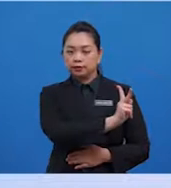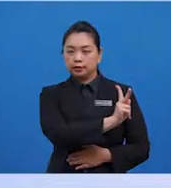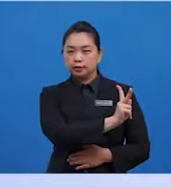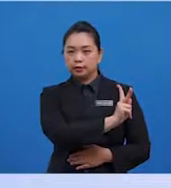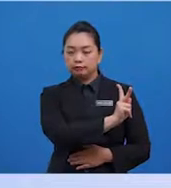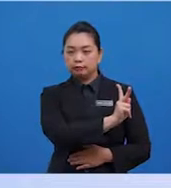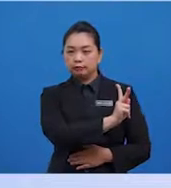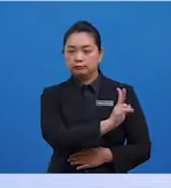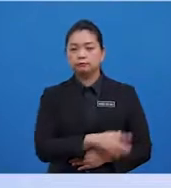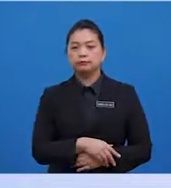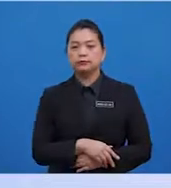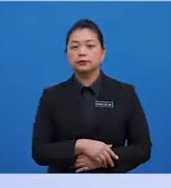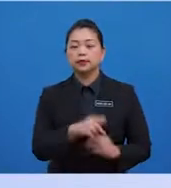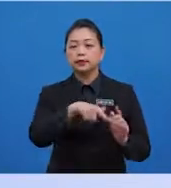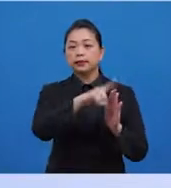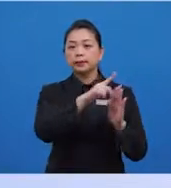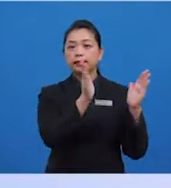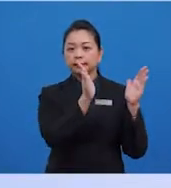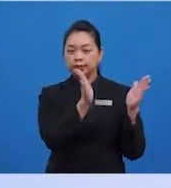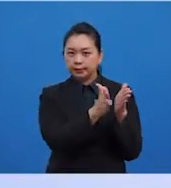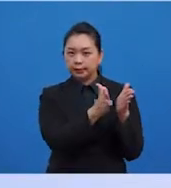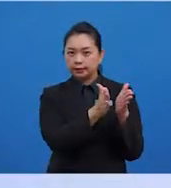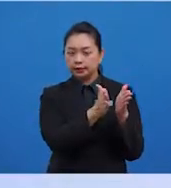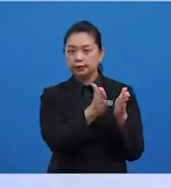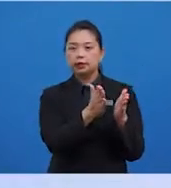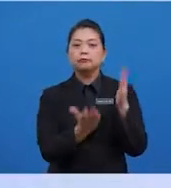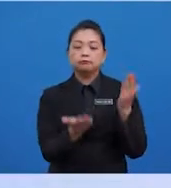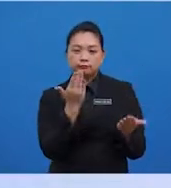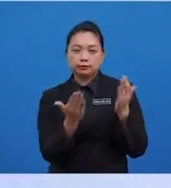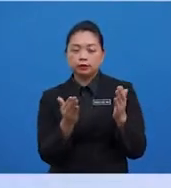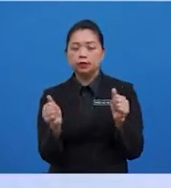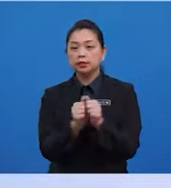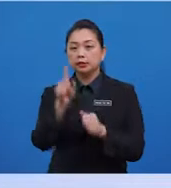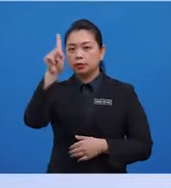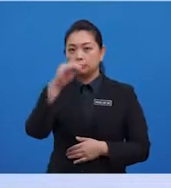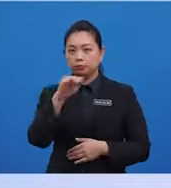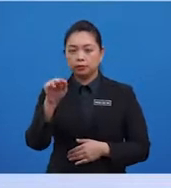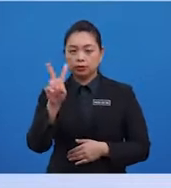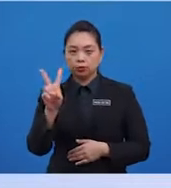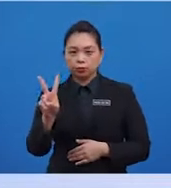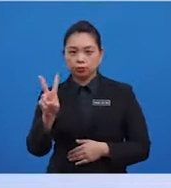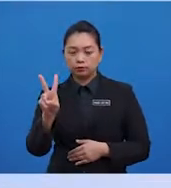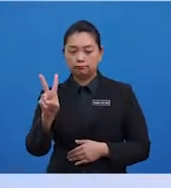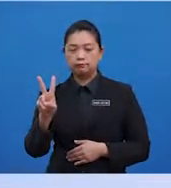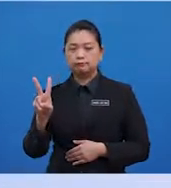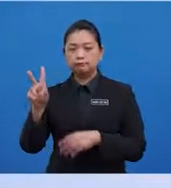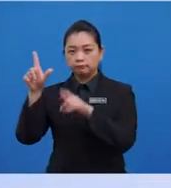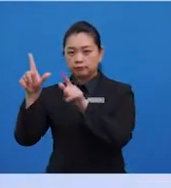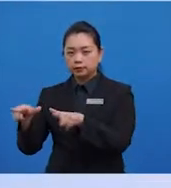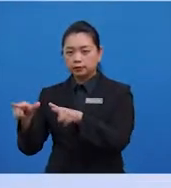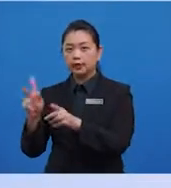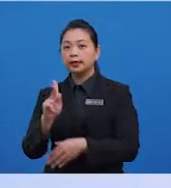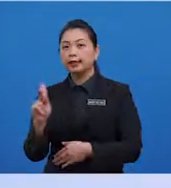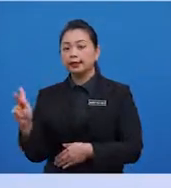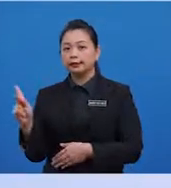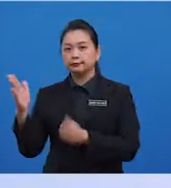adalah lebih kecil nilai dia berbanding dengan satu per dua daripada set data yang terletak